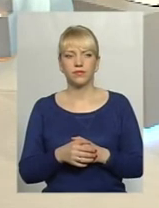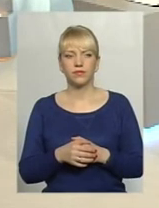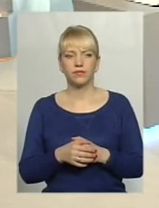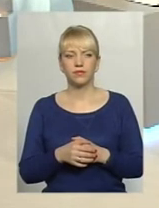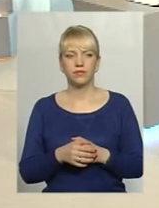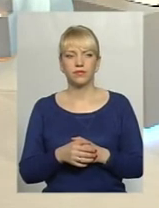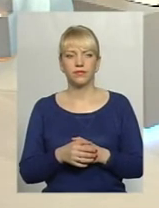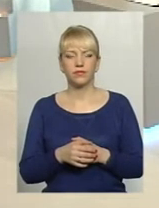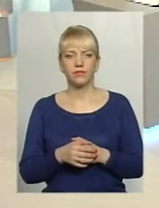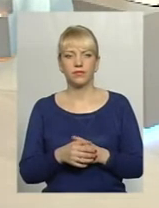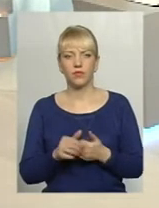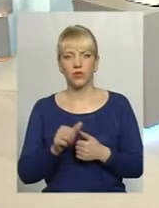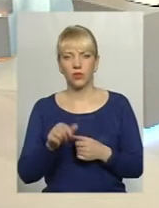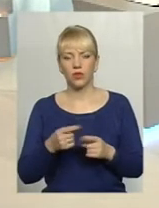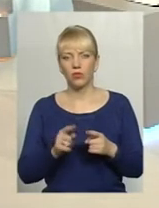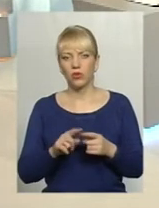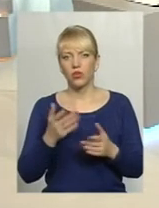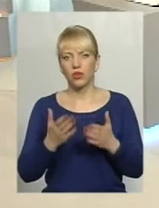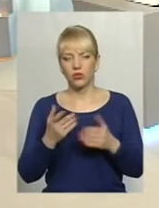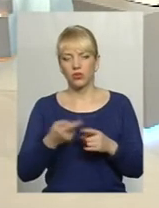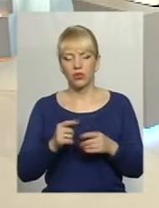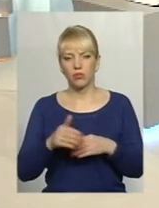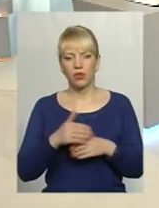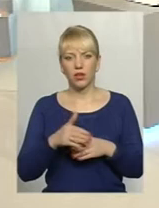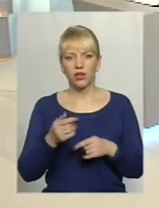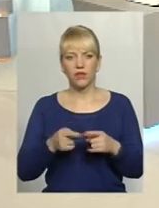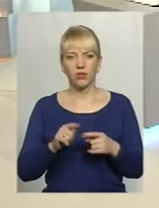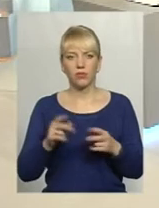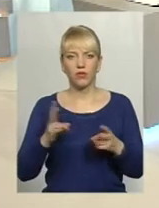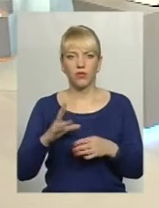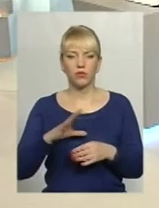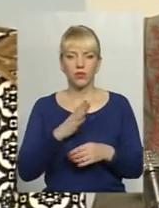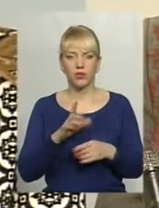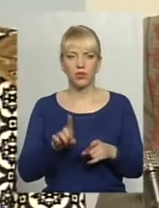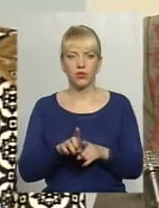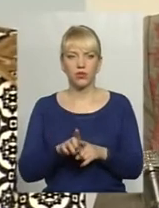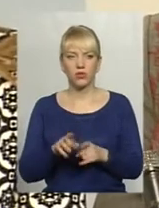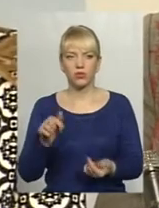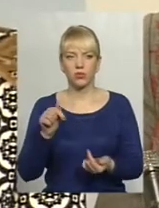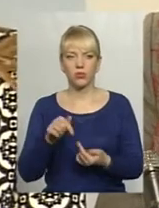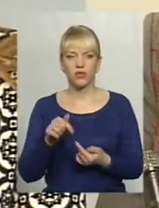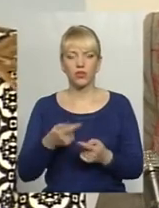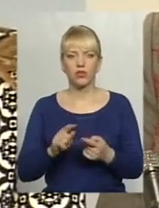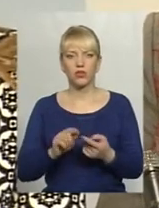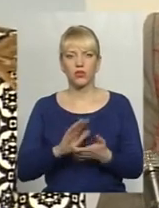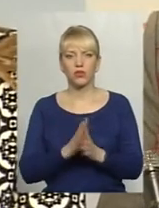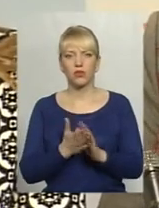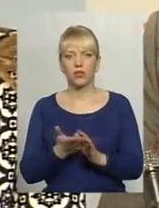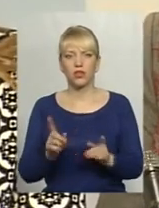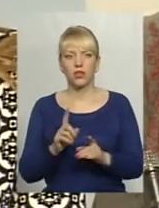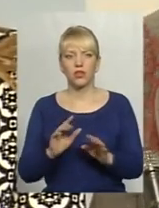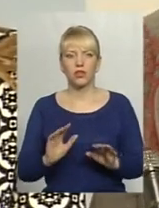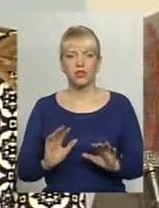Крім того, важливо, якщо це покарання, воно повинно бути також відповідно до тієї ситуації, яка